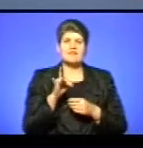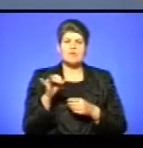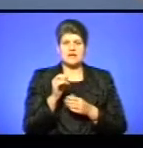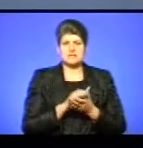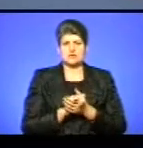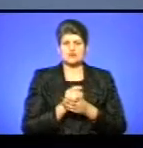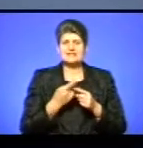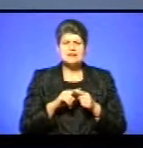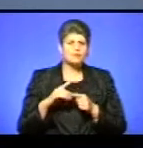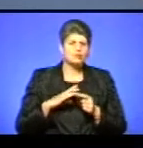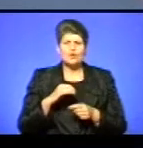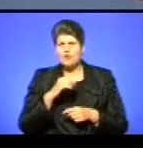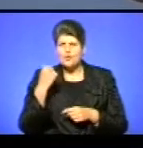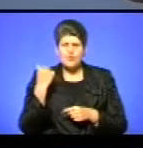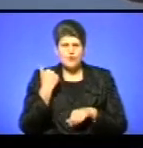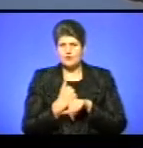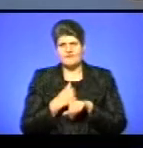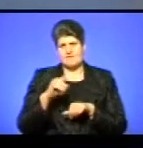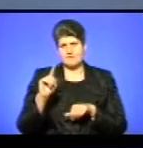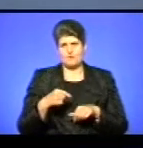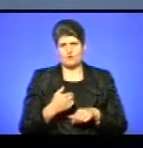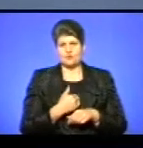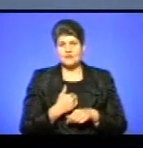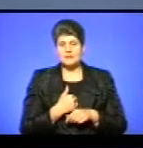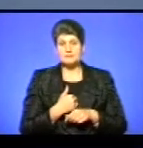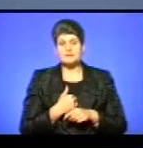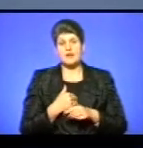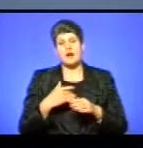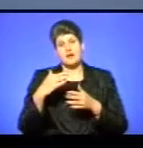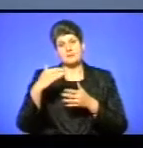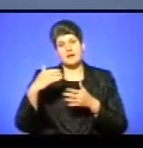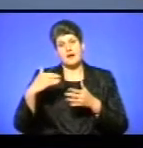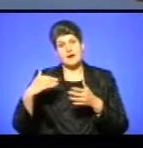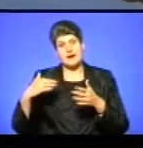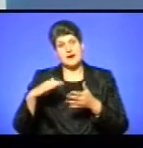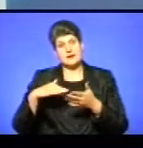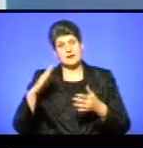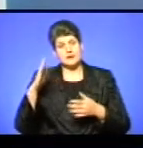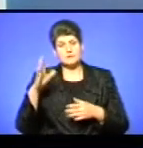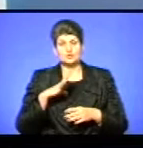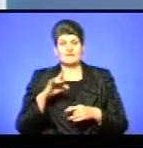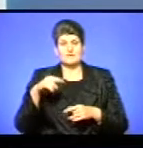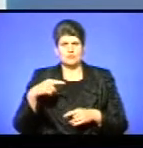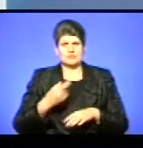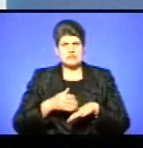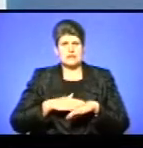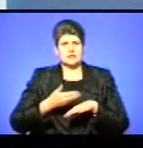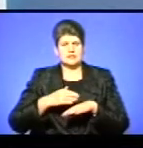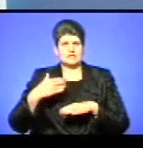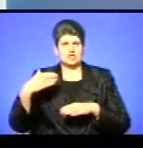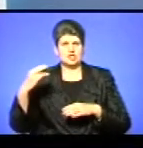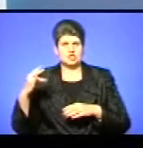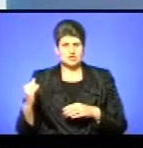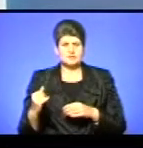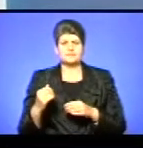внутрішня емоційна така вимога, яку ми хотіли. Далі вимоги ставали складнішими, і те, що ми далі отримали,